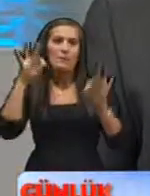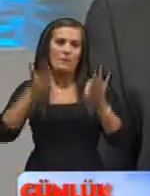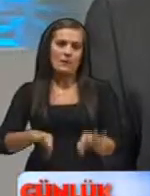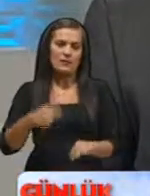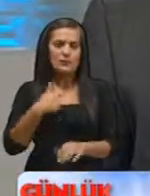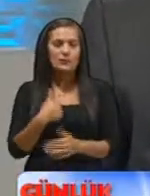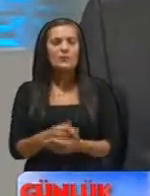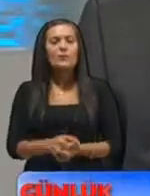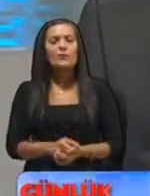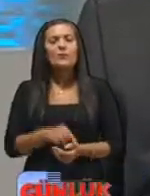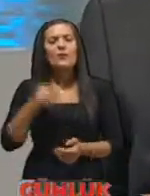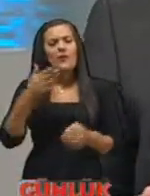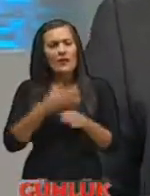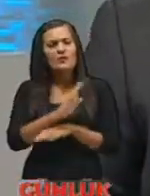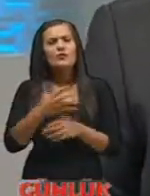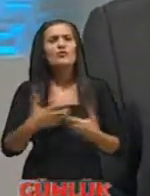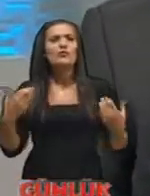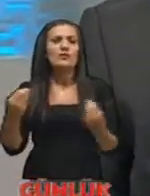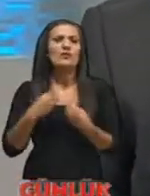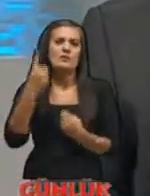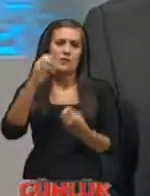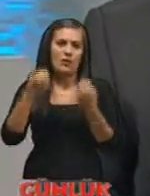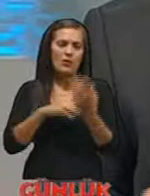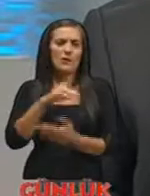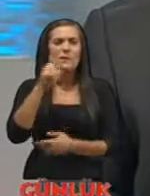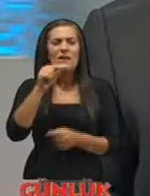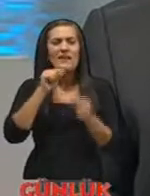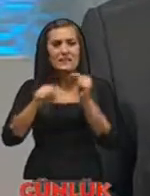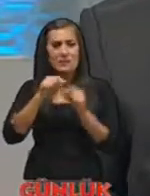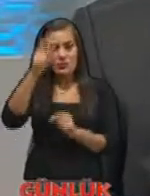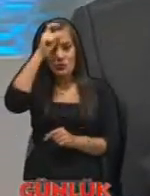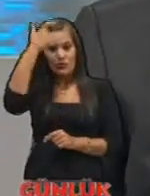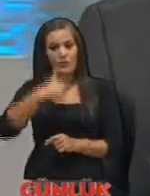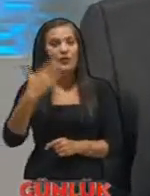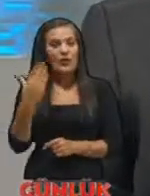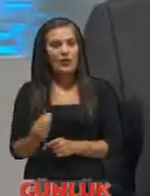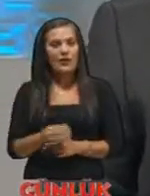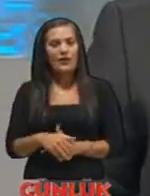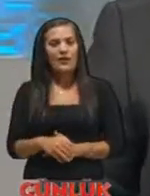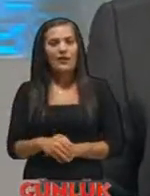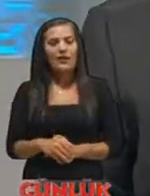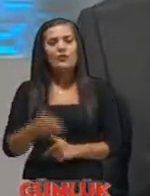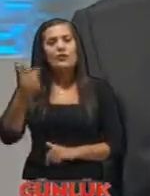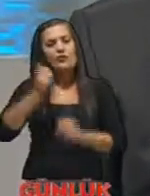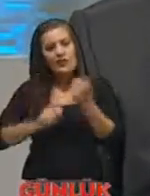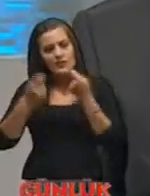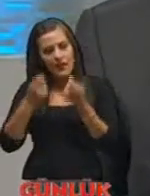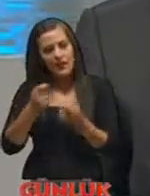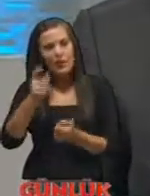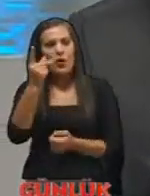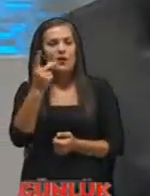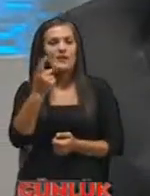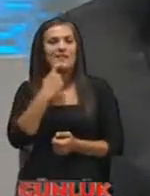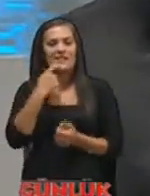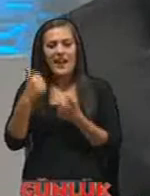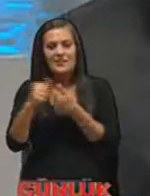başlamak istiyorum Gerçekten gurur verici bir olay Bir Kıbrıs'ı Türk olarak Gerçi üniversite eğitimini 12